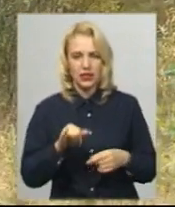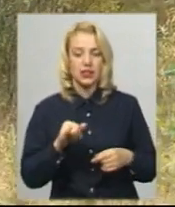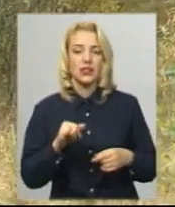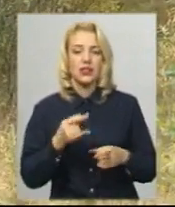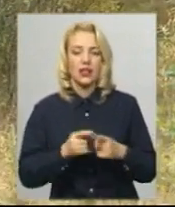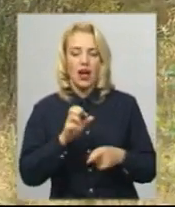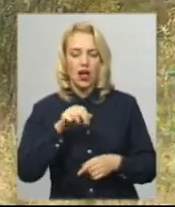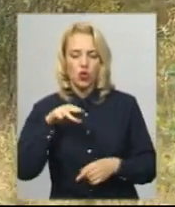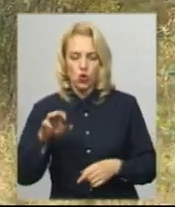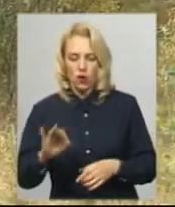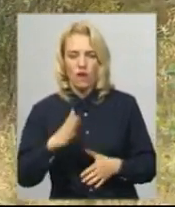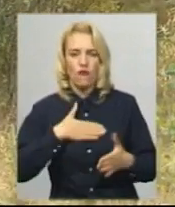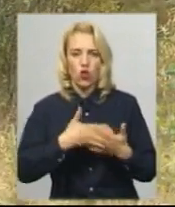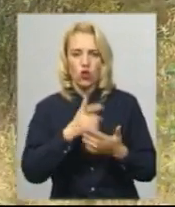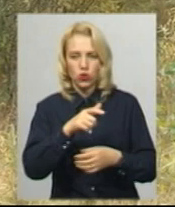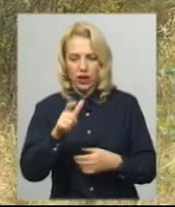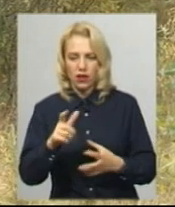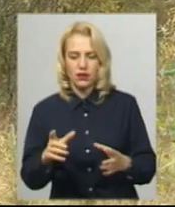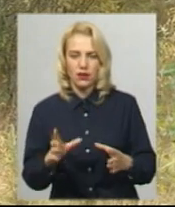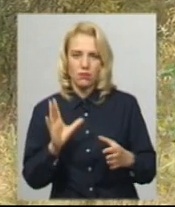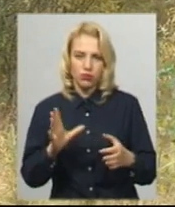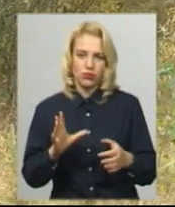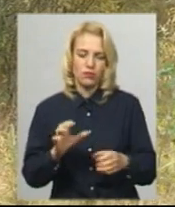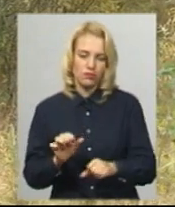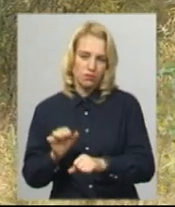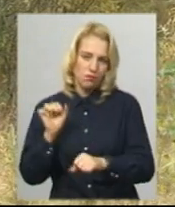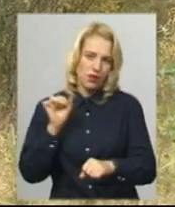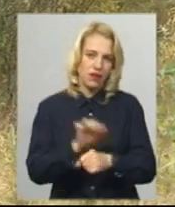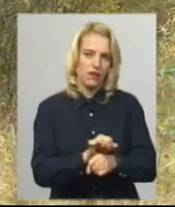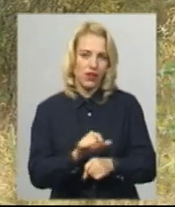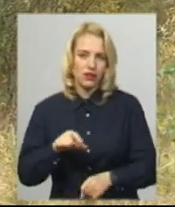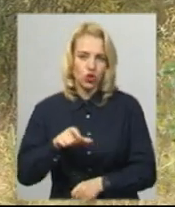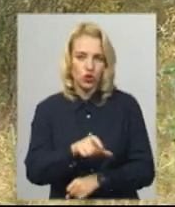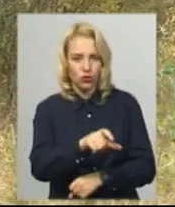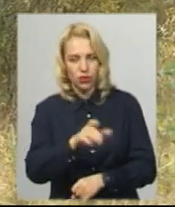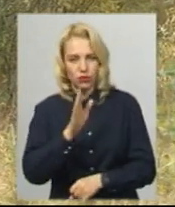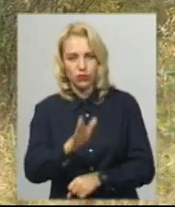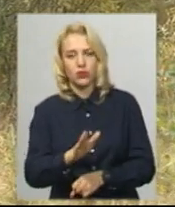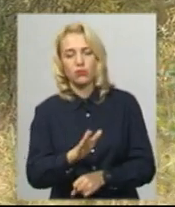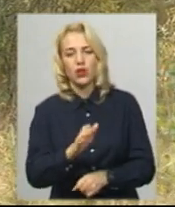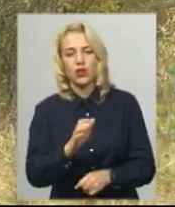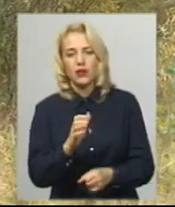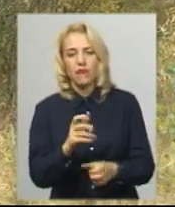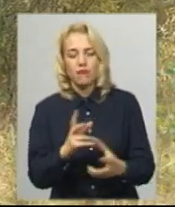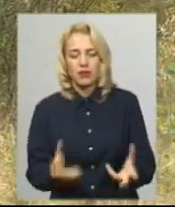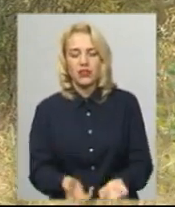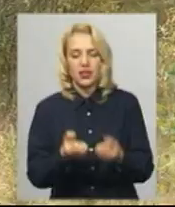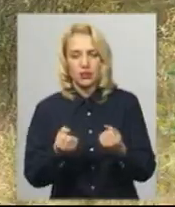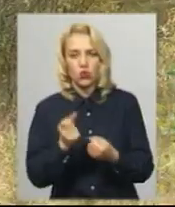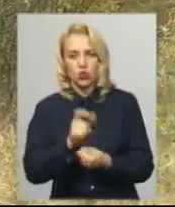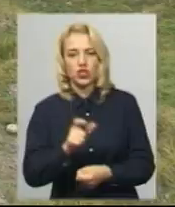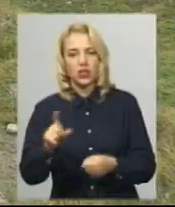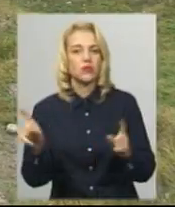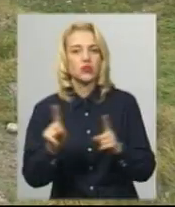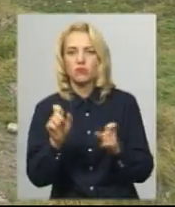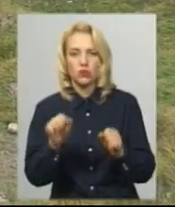атошників і волонтерів. Ми будемо перекривати дороги, будемо робити підтримку жителям всім, чим ми